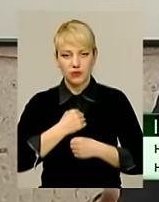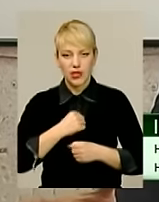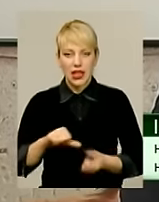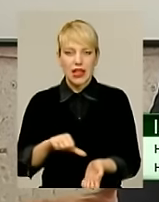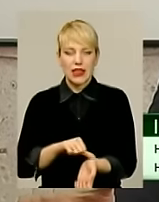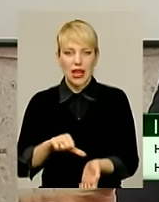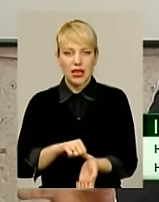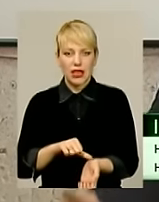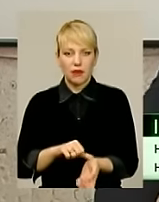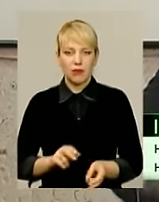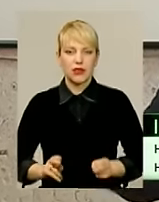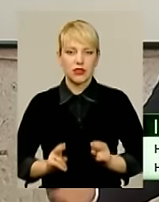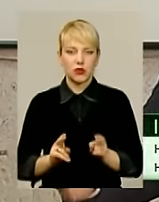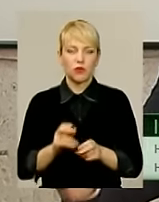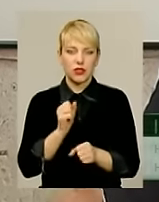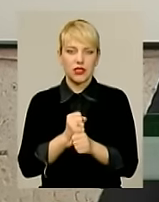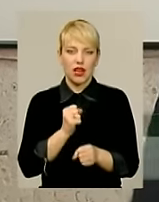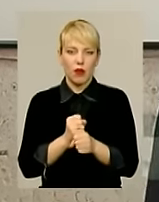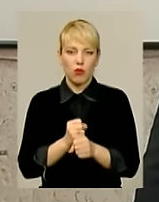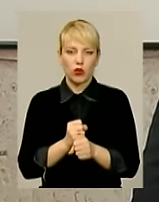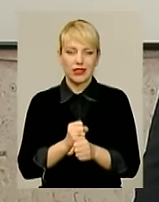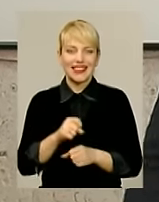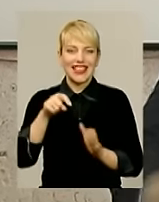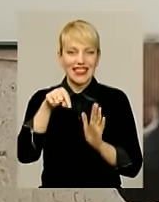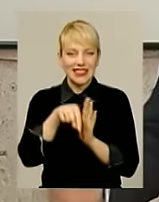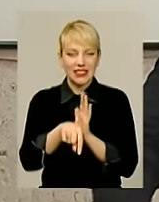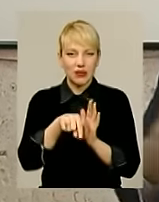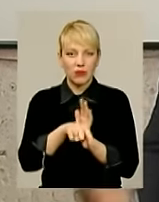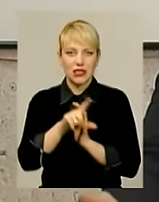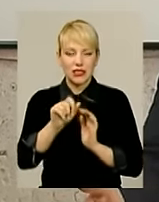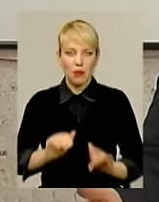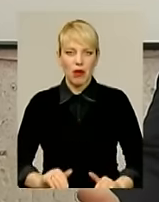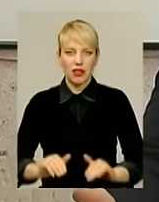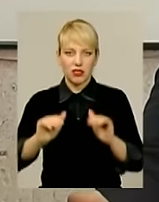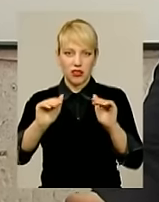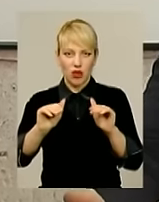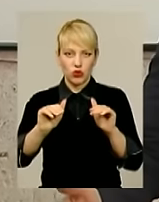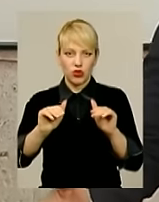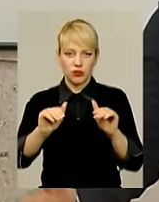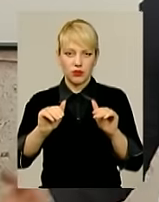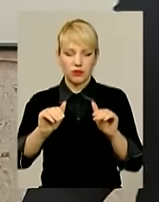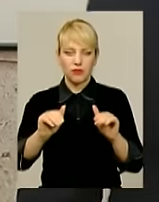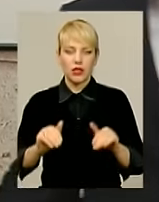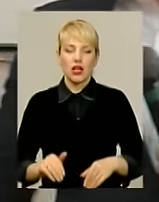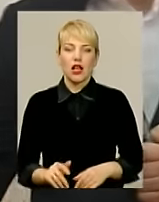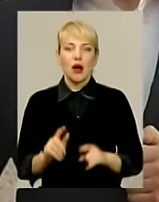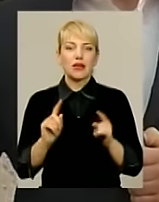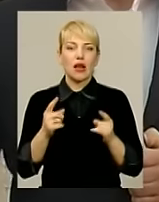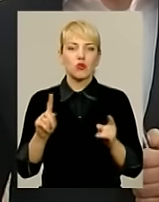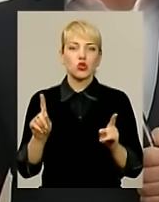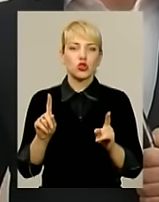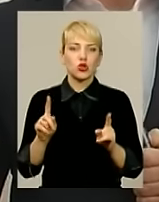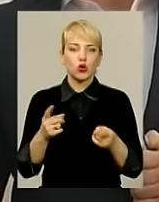наркопреступність работает именно з подрастаючим поколенням. Почему? Потому що до